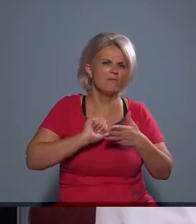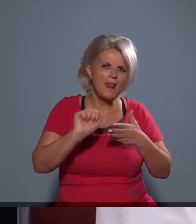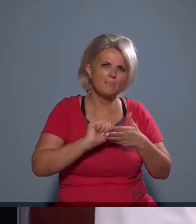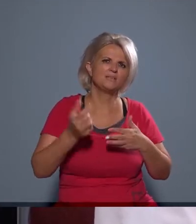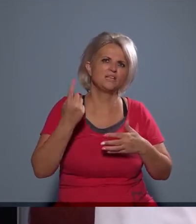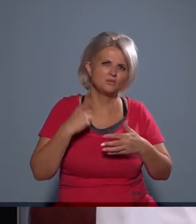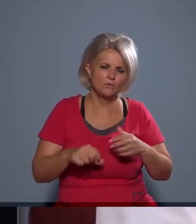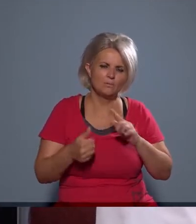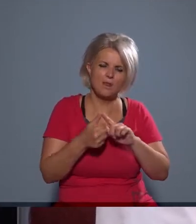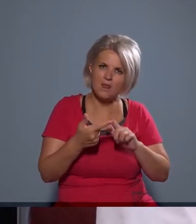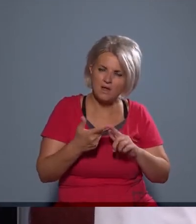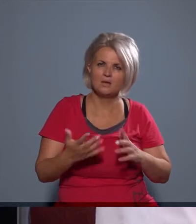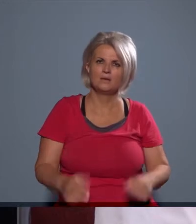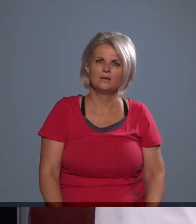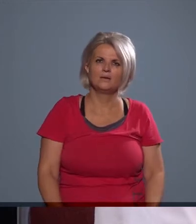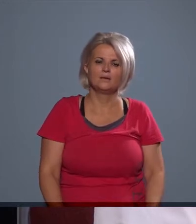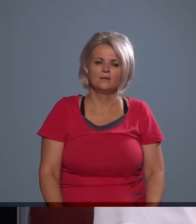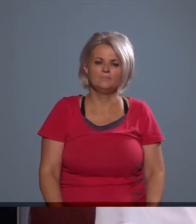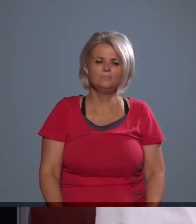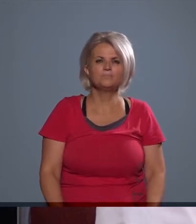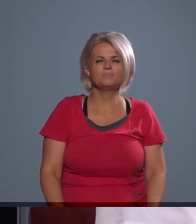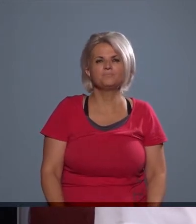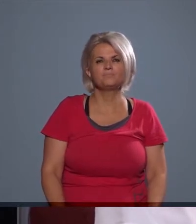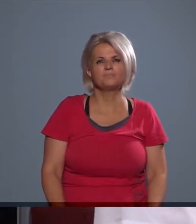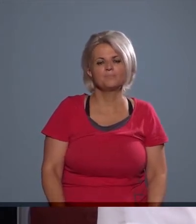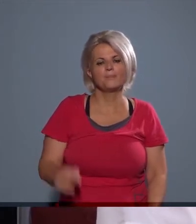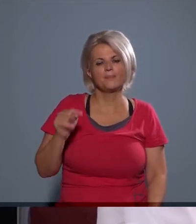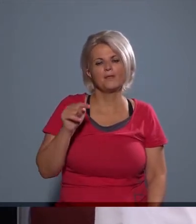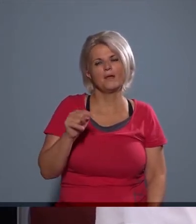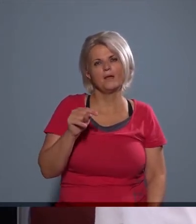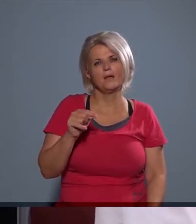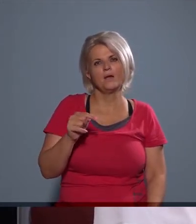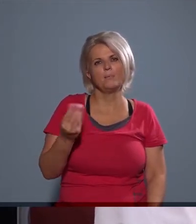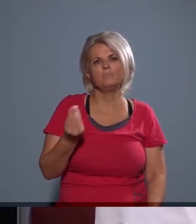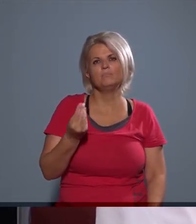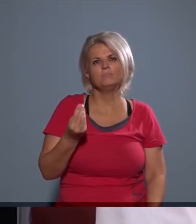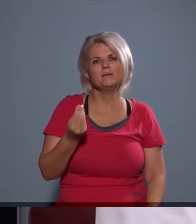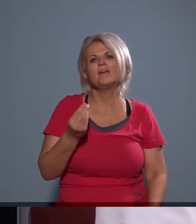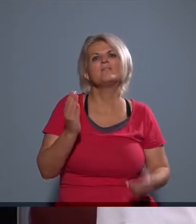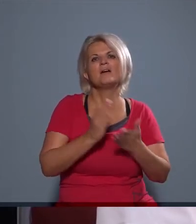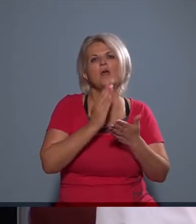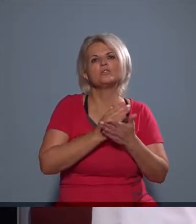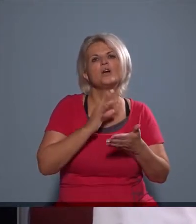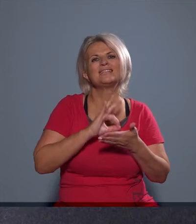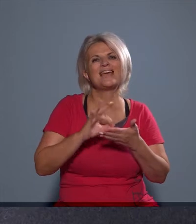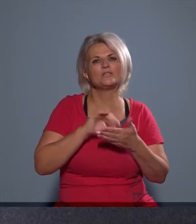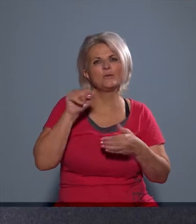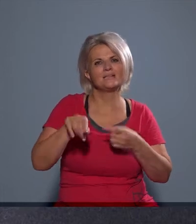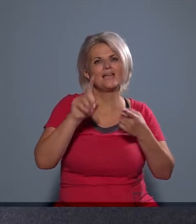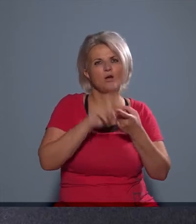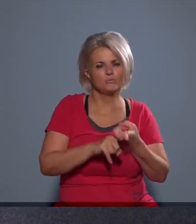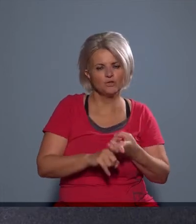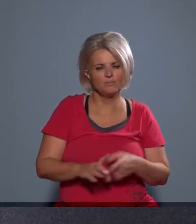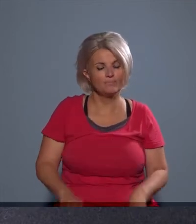fellebbezési szituációk is keletkeztek szóval. Mi minden tartozik ebben a körben a jegyzőhöz?